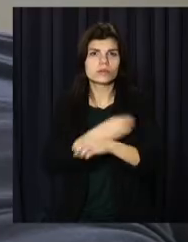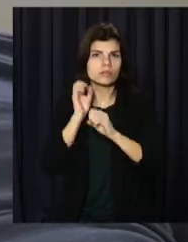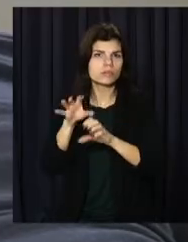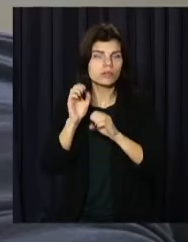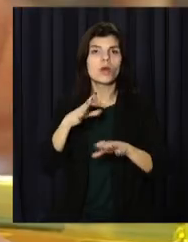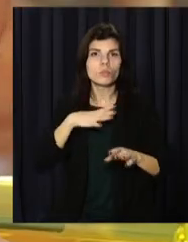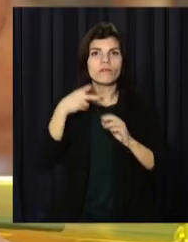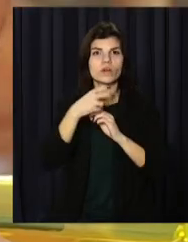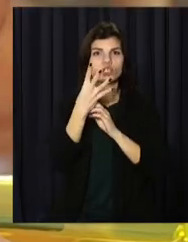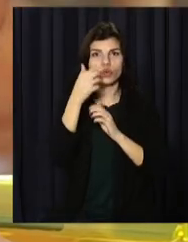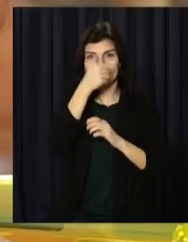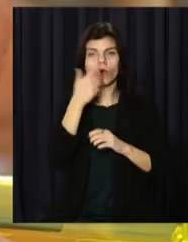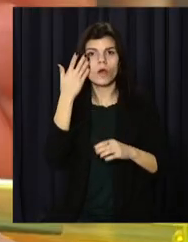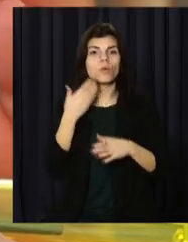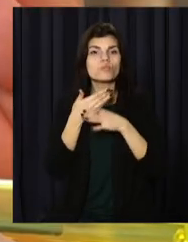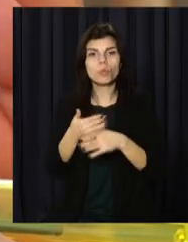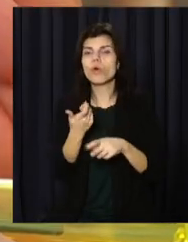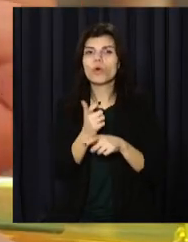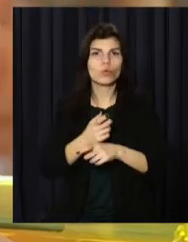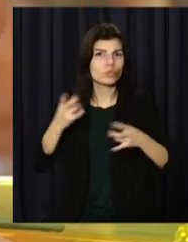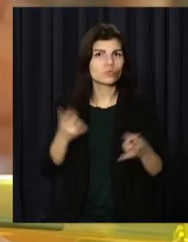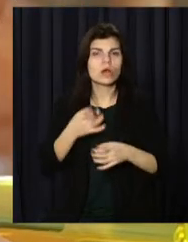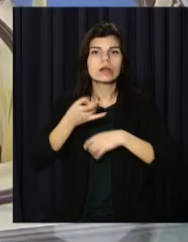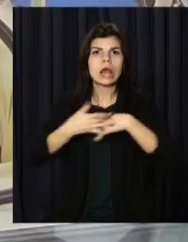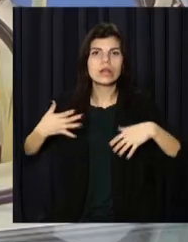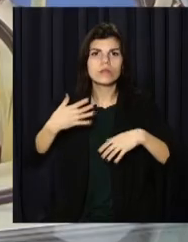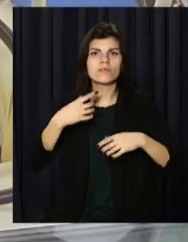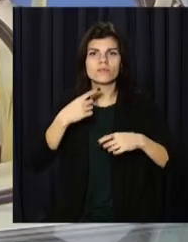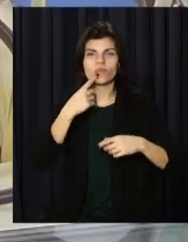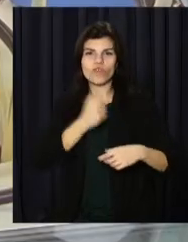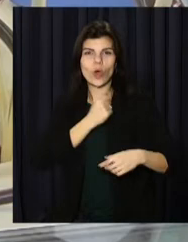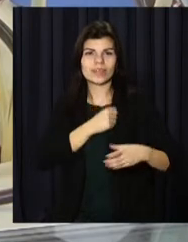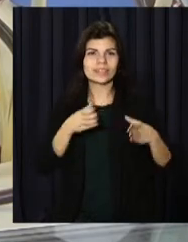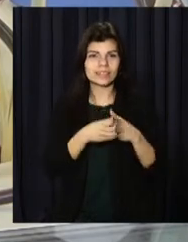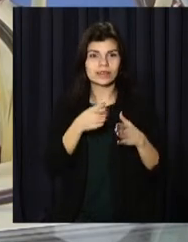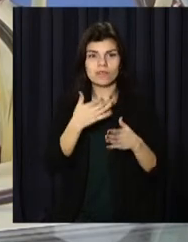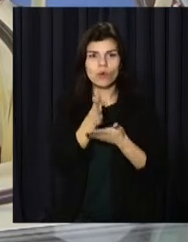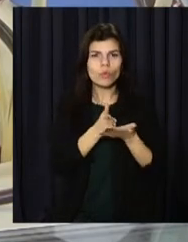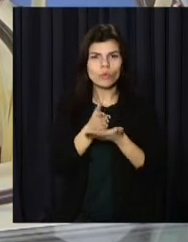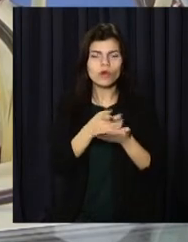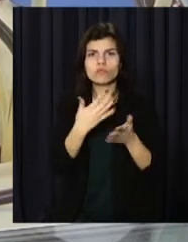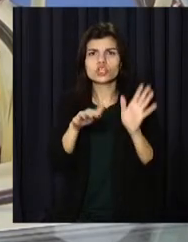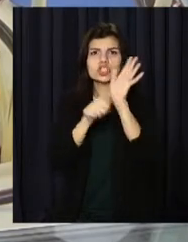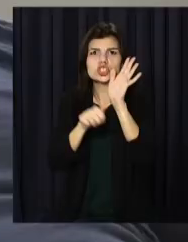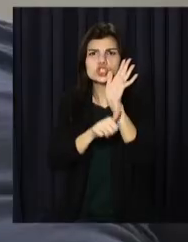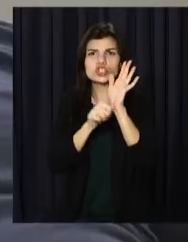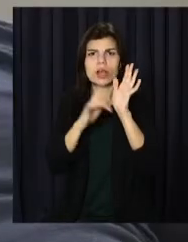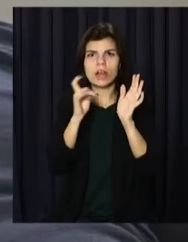2014-му, коли допомога донорів була потрібна поранним бійцям. За 32 роки донорства у чоловіка майже 60 донацій.